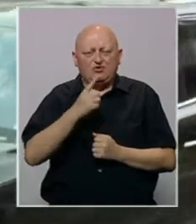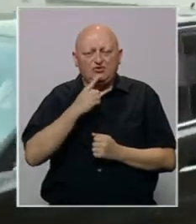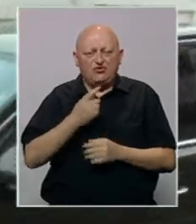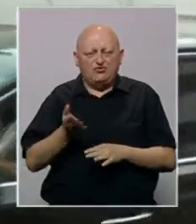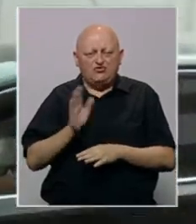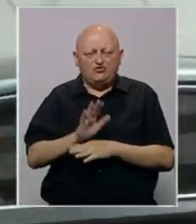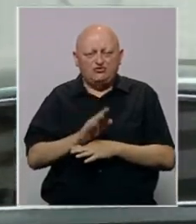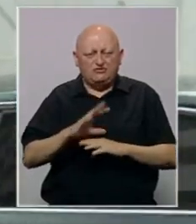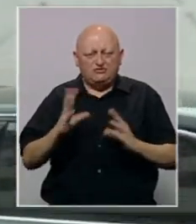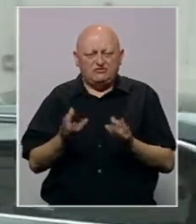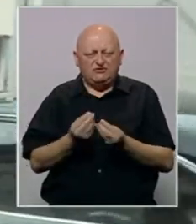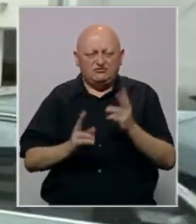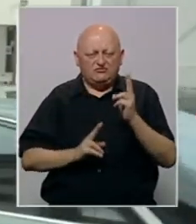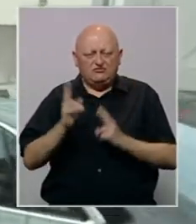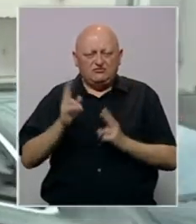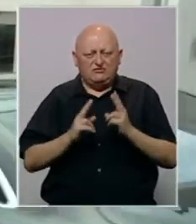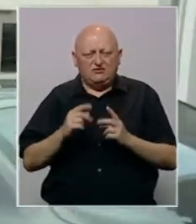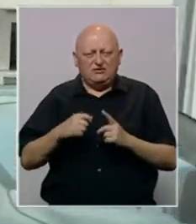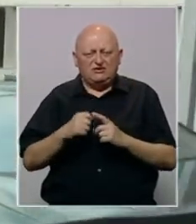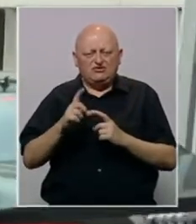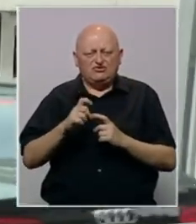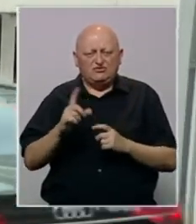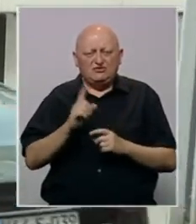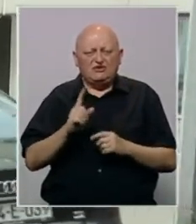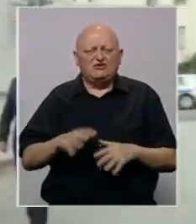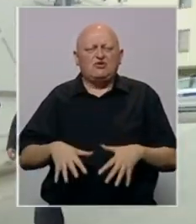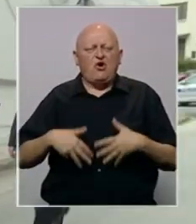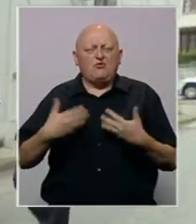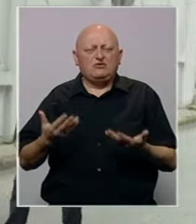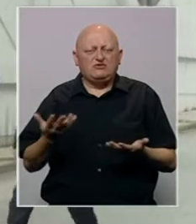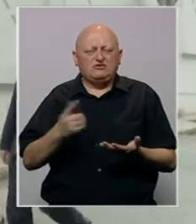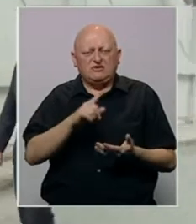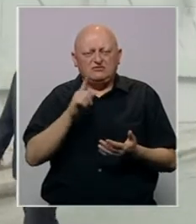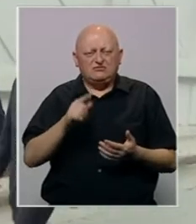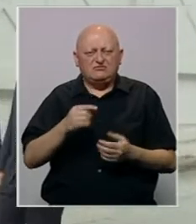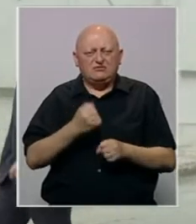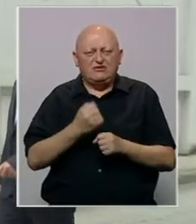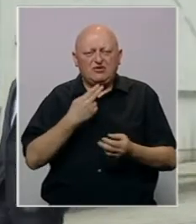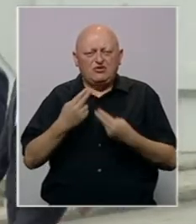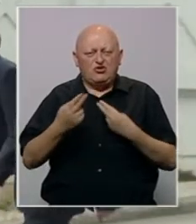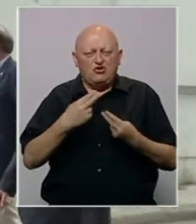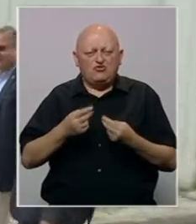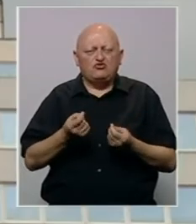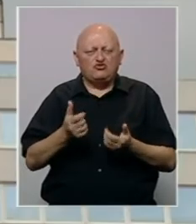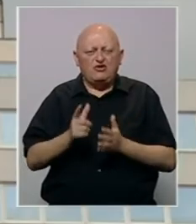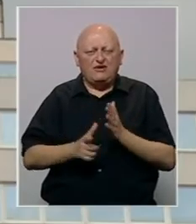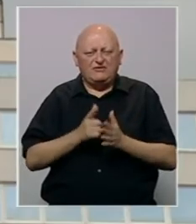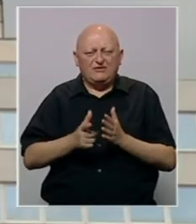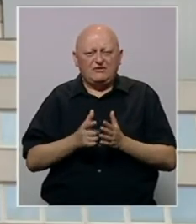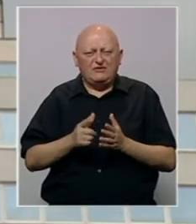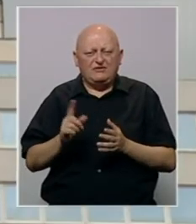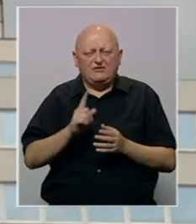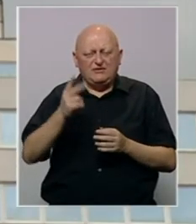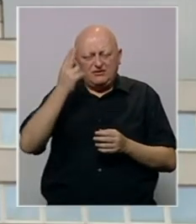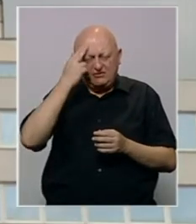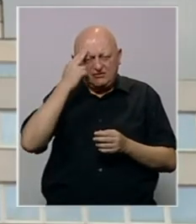učestvovali na zajedničkom sastanku sa Kristijanom Šmitom nisu optimistični kada je u pitanju postizanje dogovora u skorije vrijeme. Nije